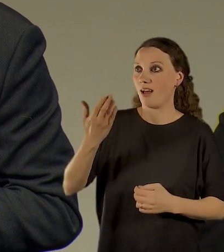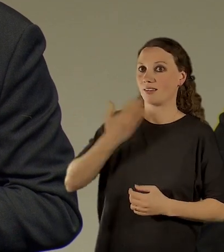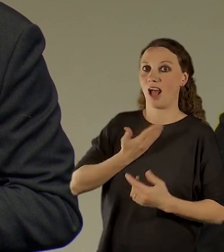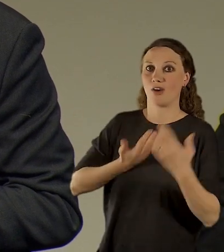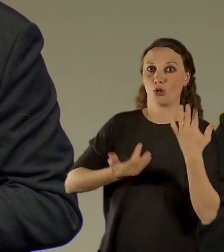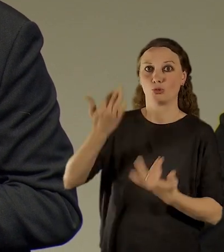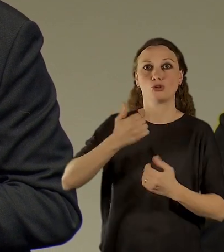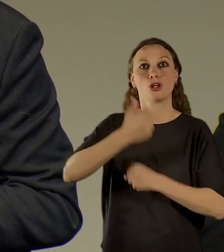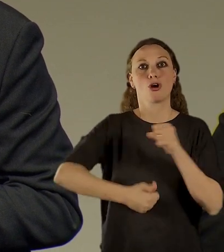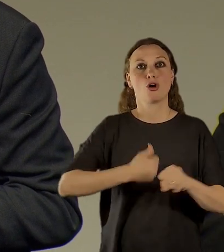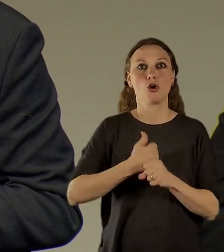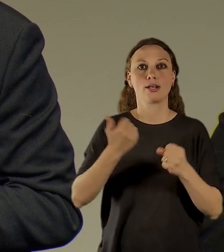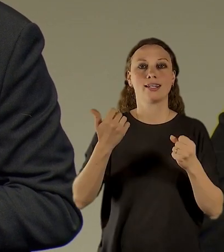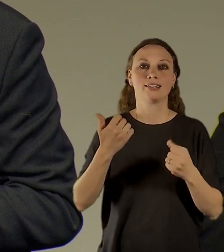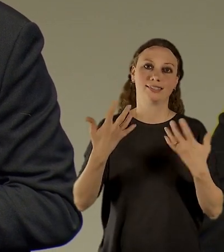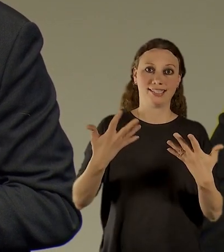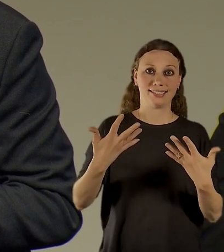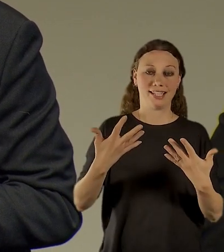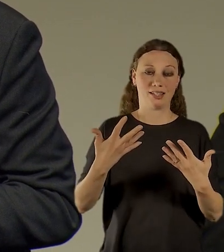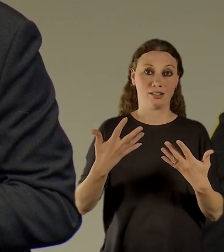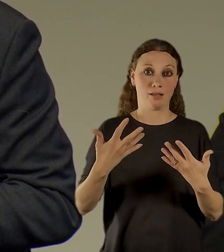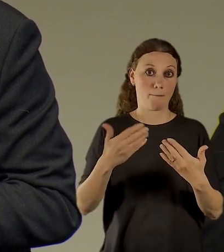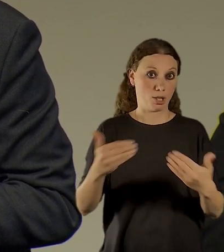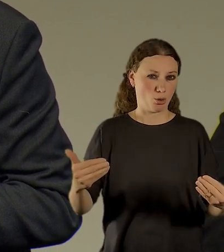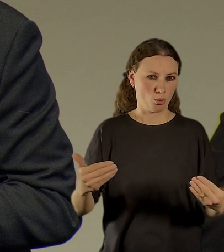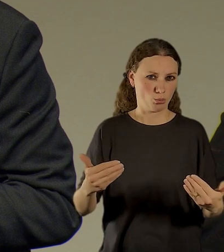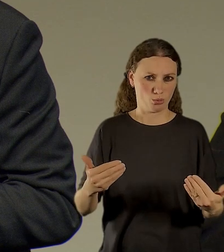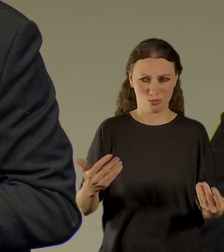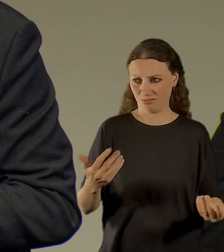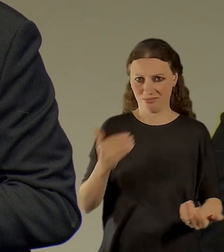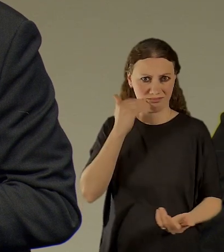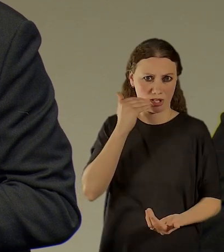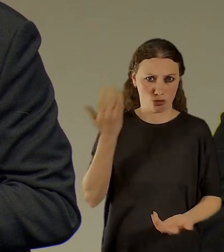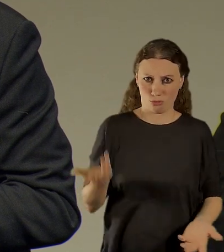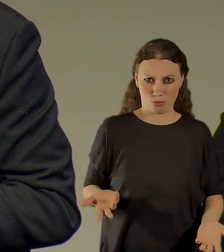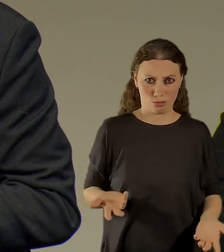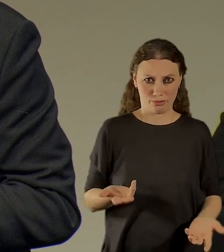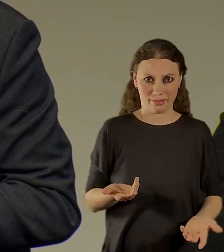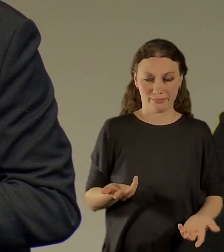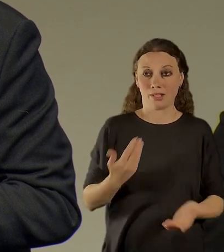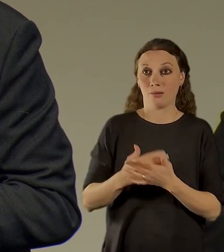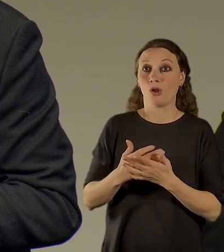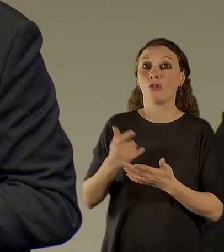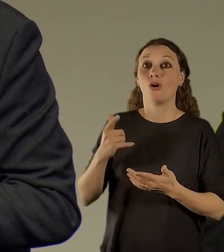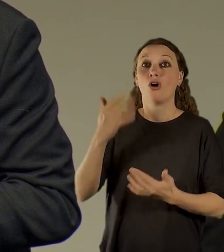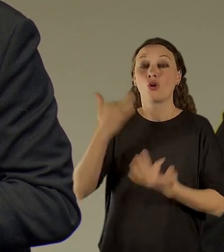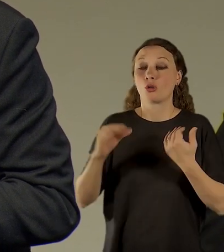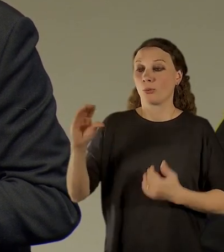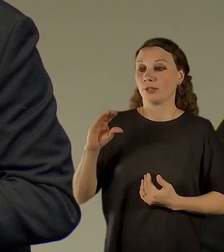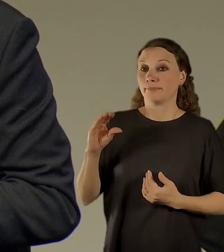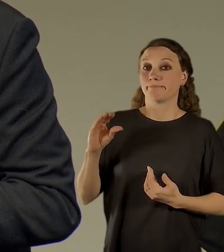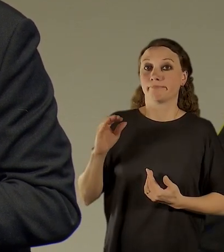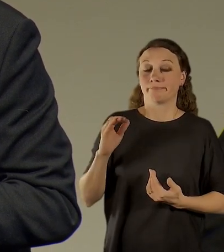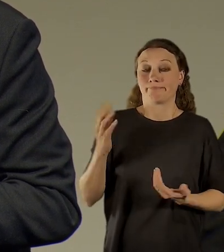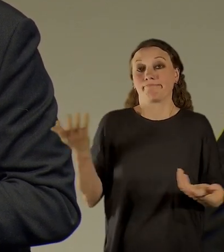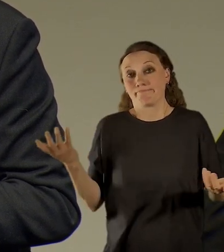absurdita. Takže vedlo nás to bych řekl k určitý pokoře a k nějakému přiznání toho, že